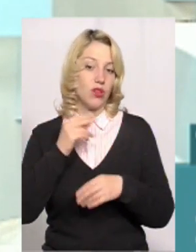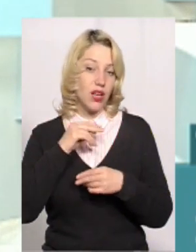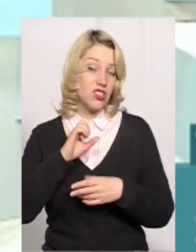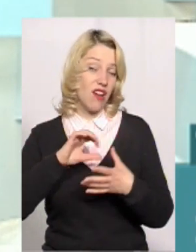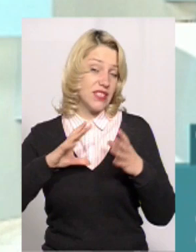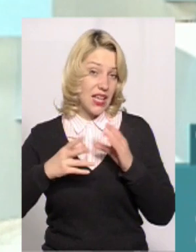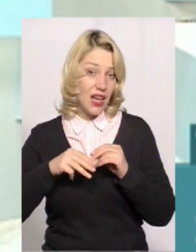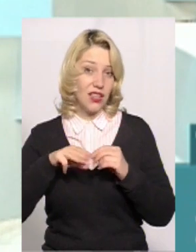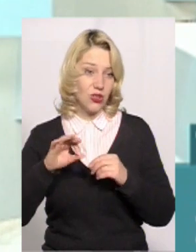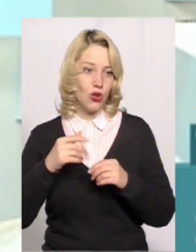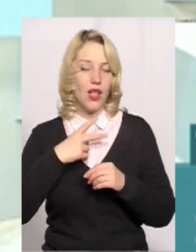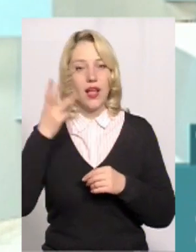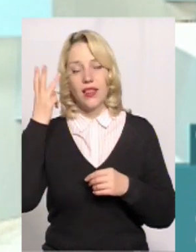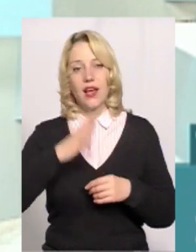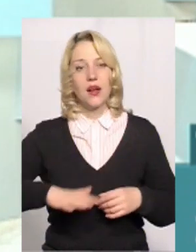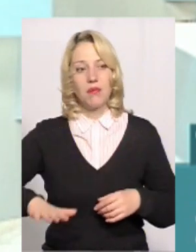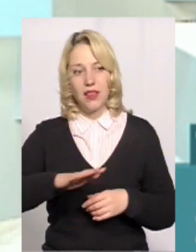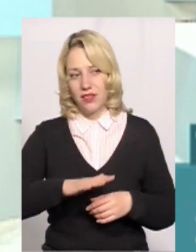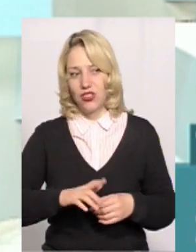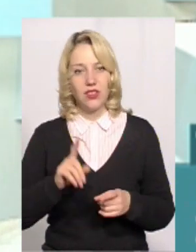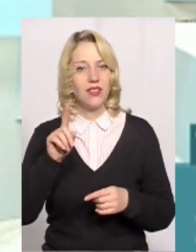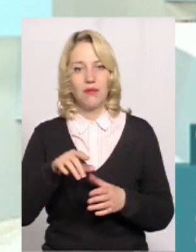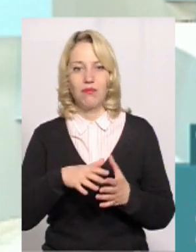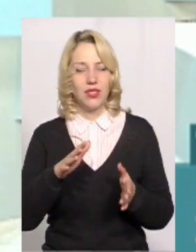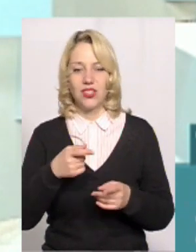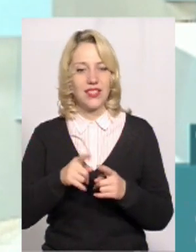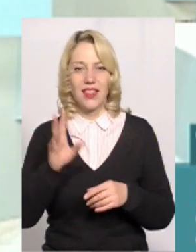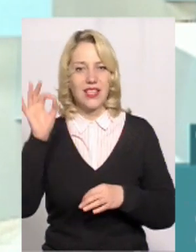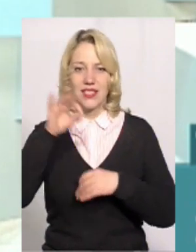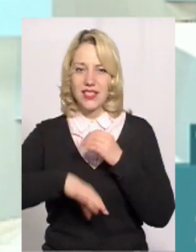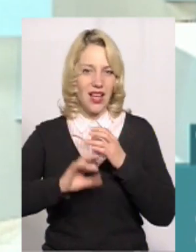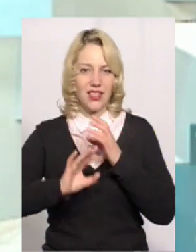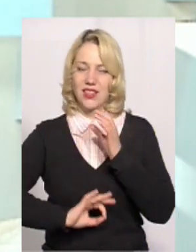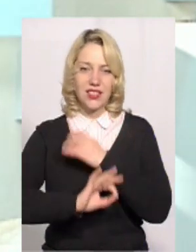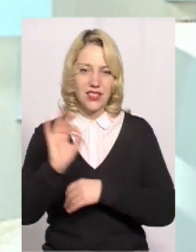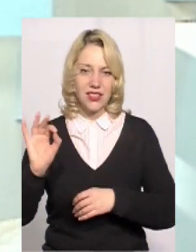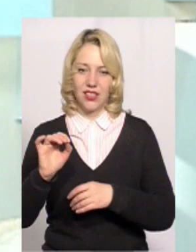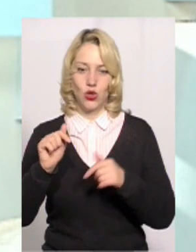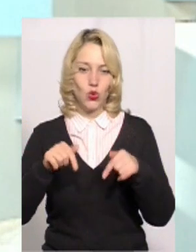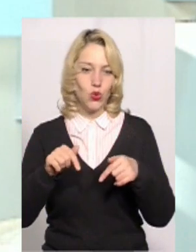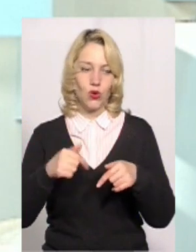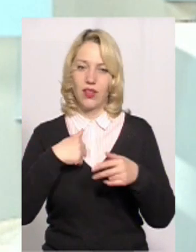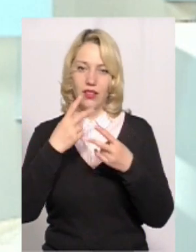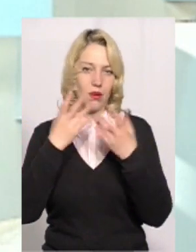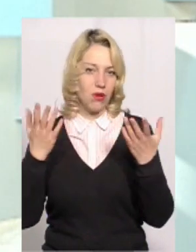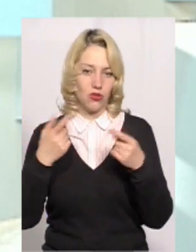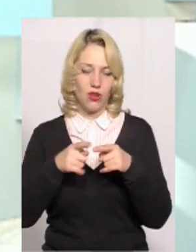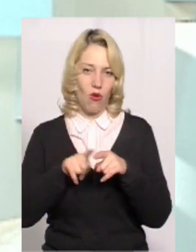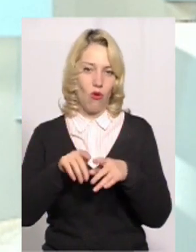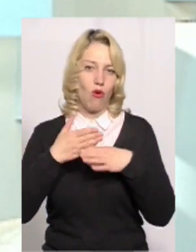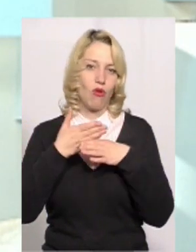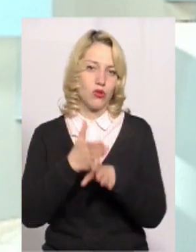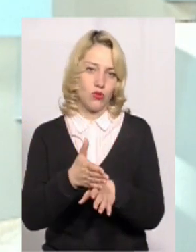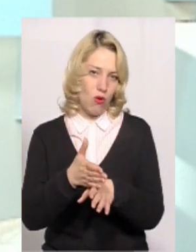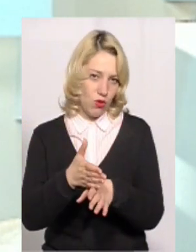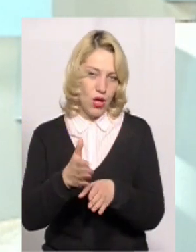-то, на Хмельниччині тим більше, це не Захід, Східний і так далі. Тут я просто не бачу цього розкола